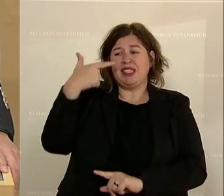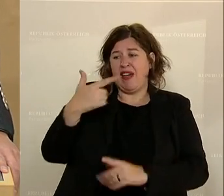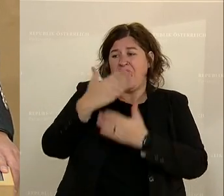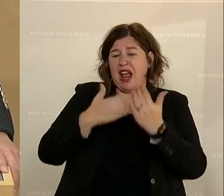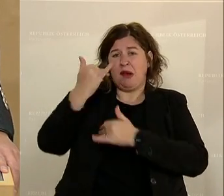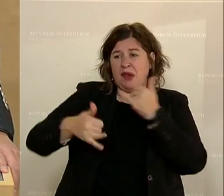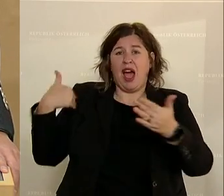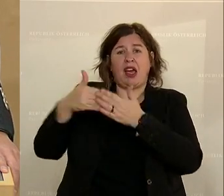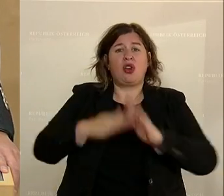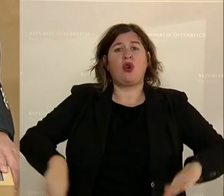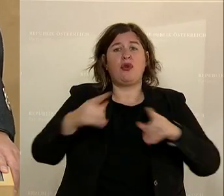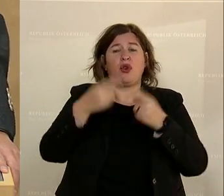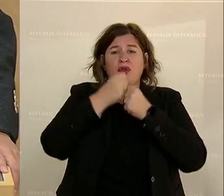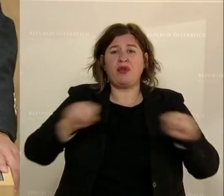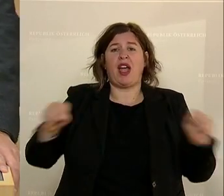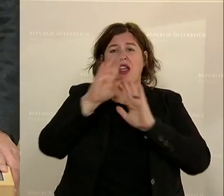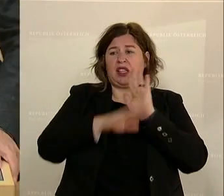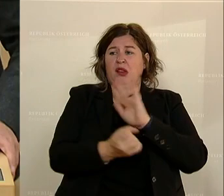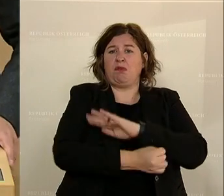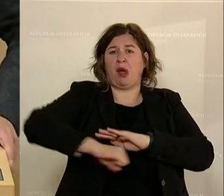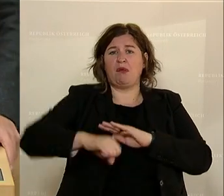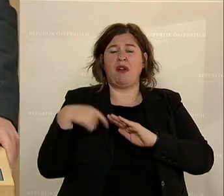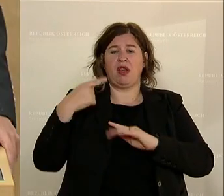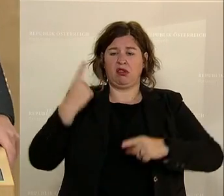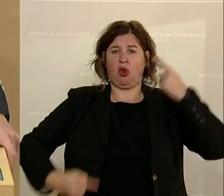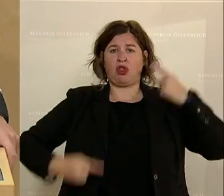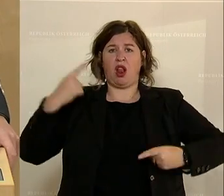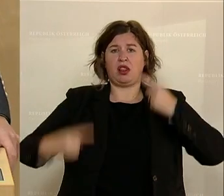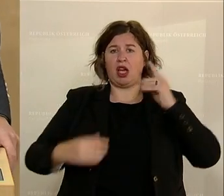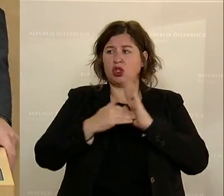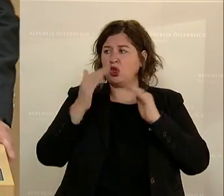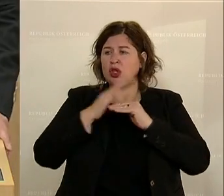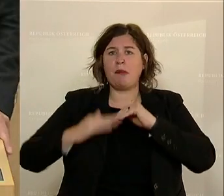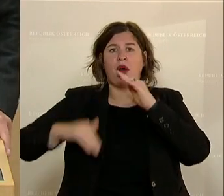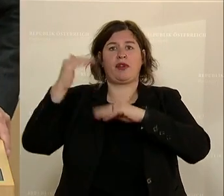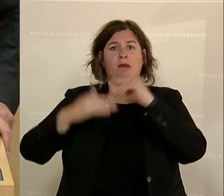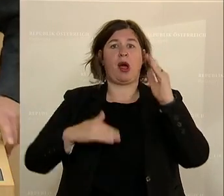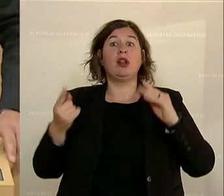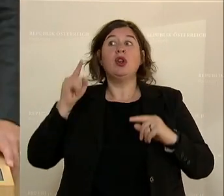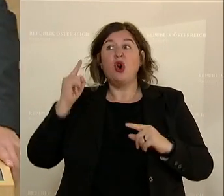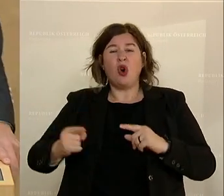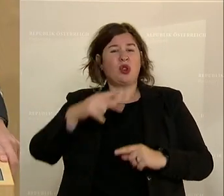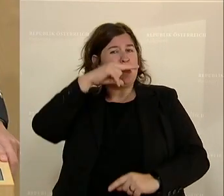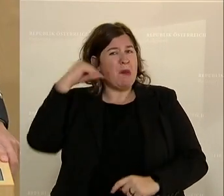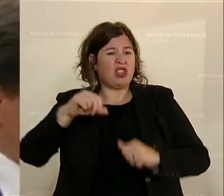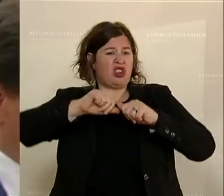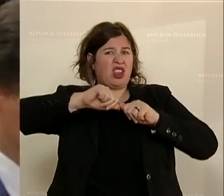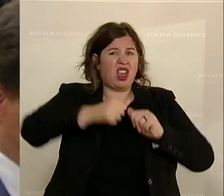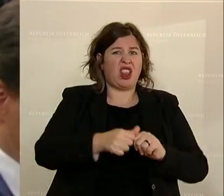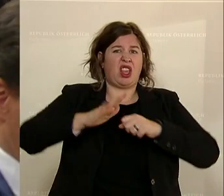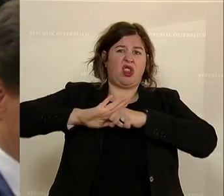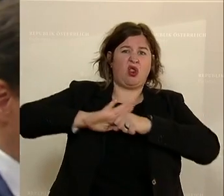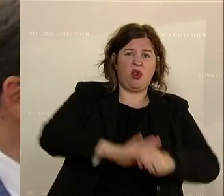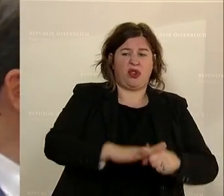Grund- und Freiheitsrechte verwüstet hat, ein totalitäres System etabliert hat und die Menschen geknechtet und unterdrückt